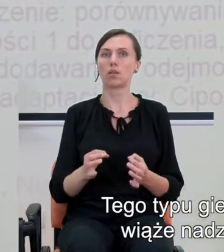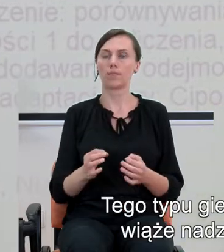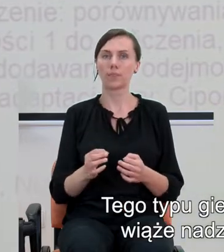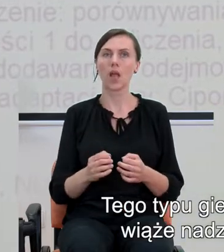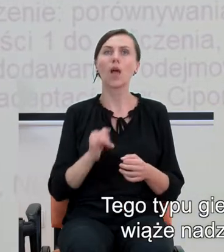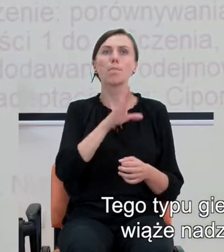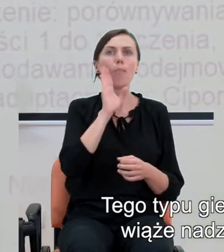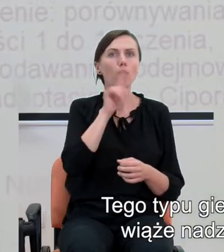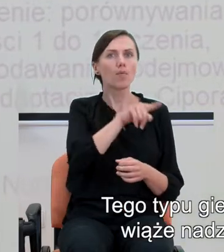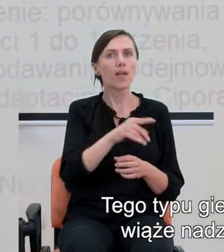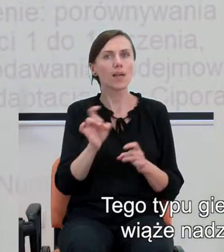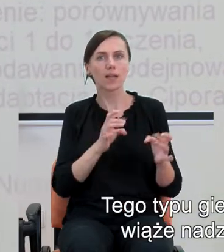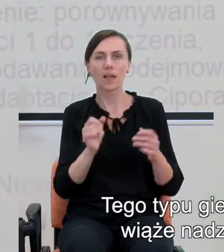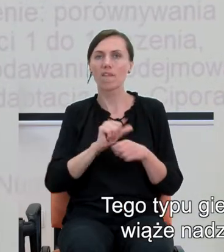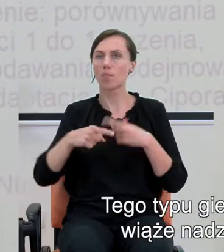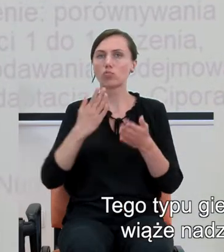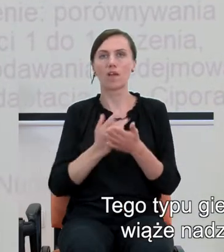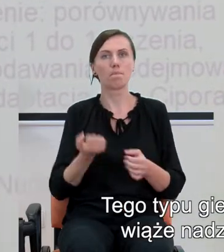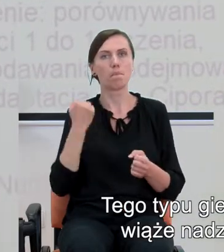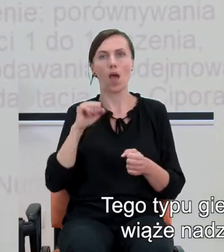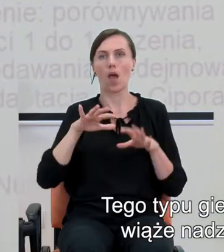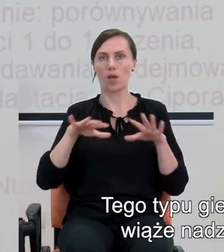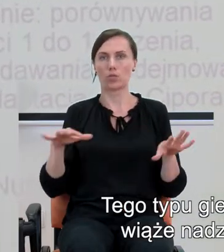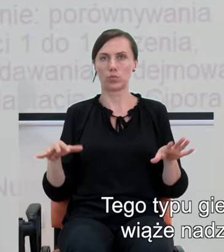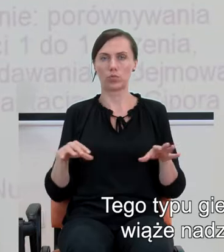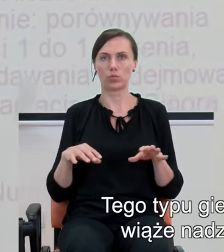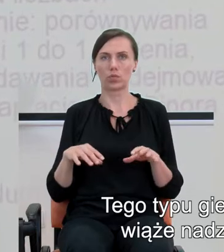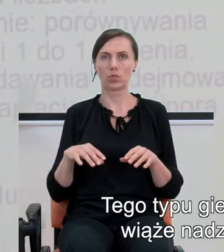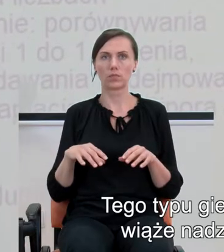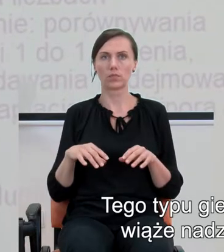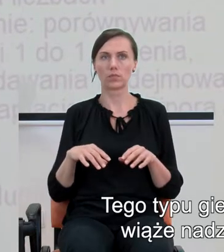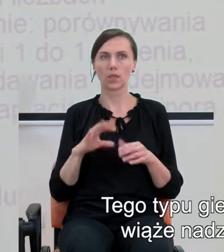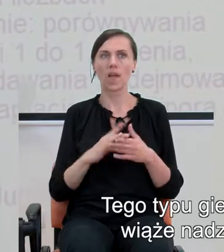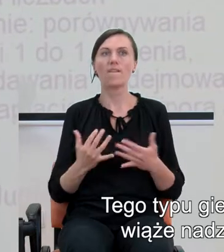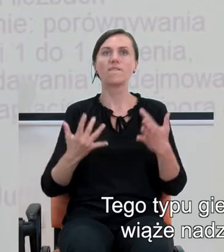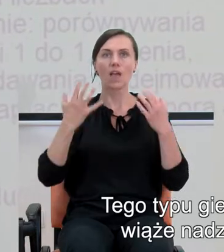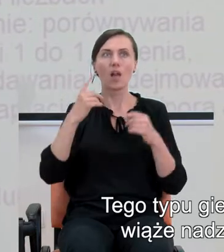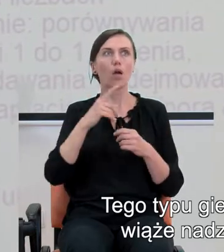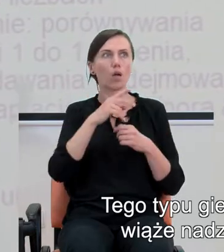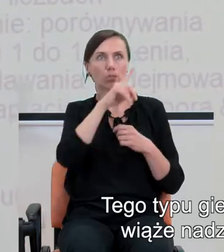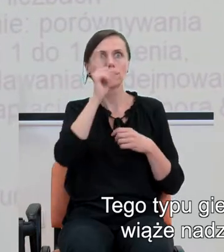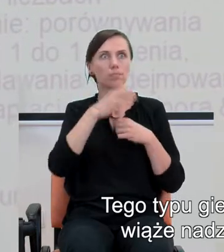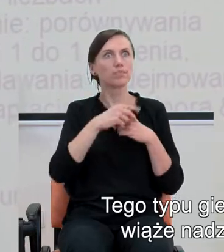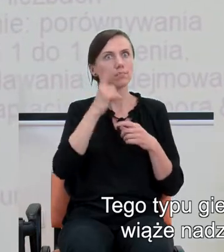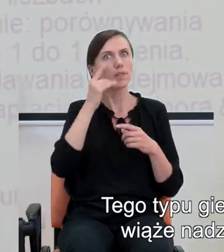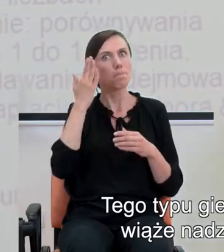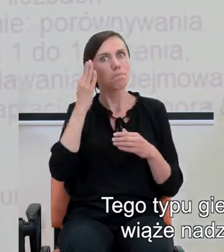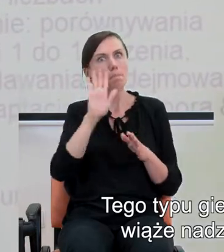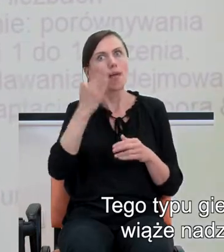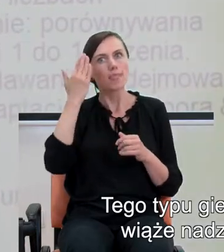wyprodukowano bardzo dużo i wielu badaczy wiąże nadzieję